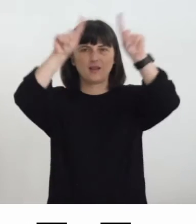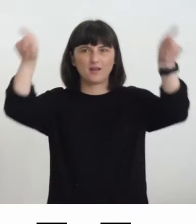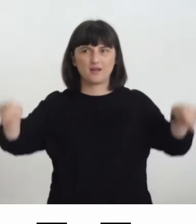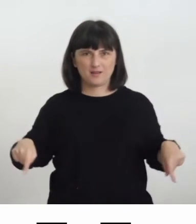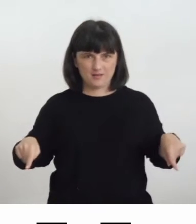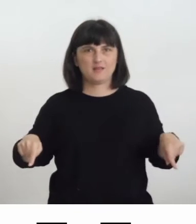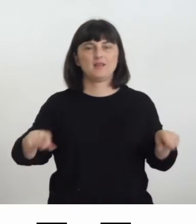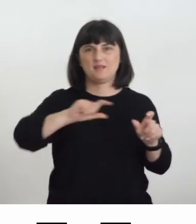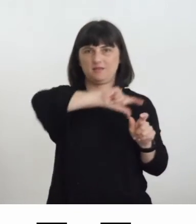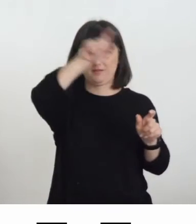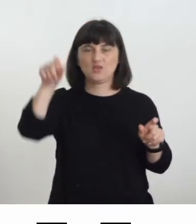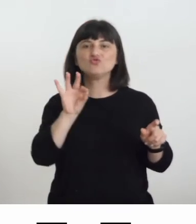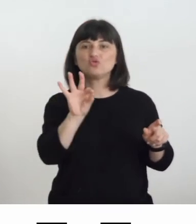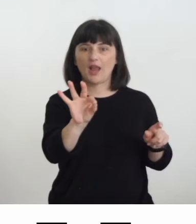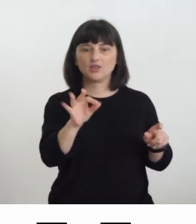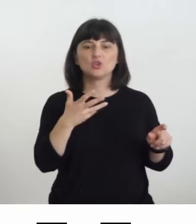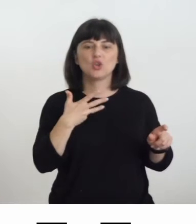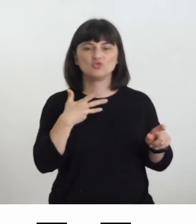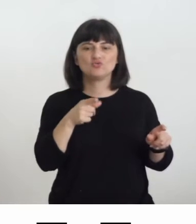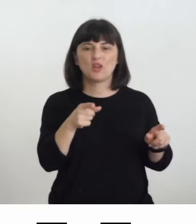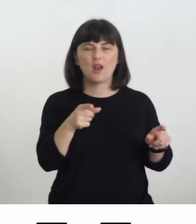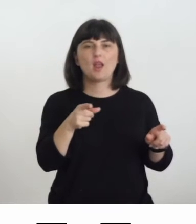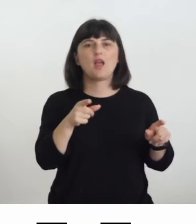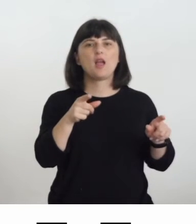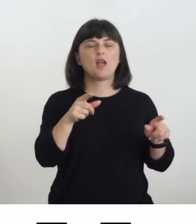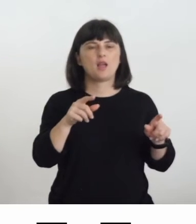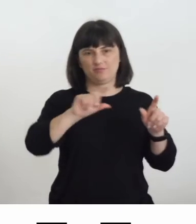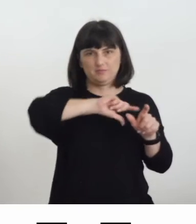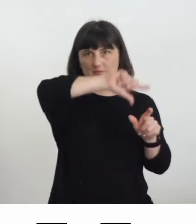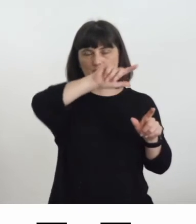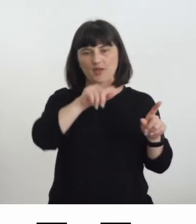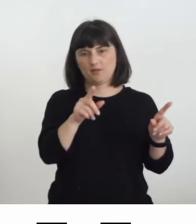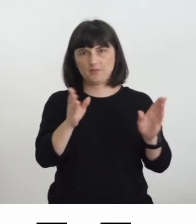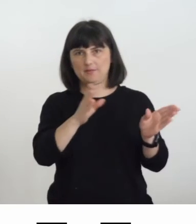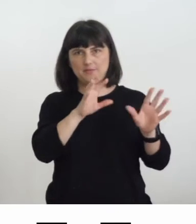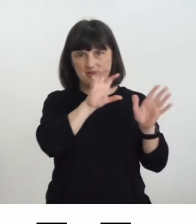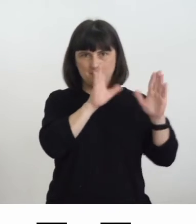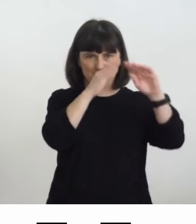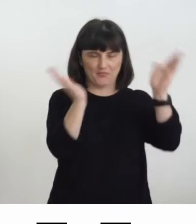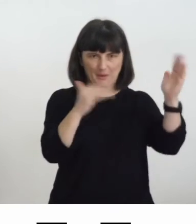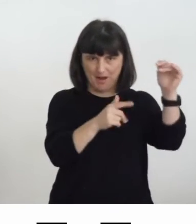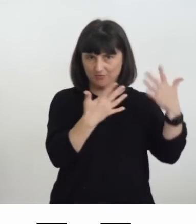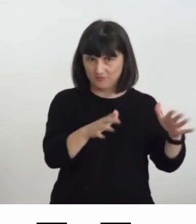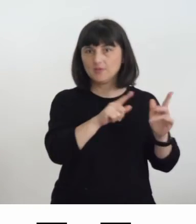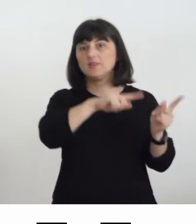centro questo portale è ricostruito in stampa 3D e sulla sinistra